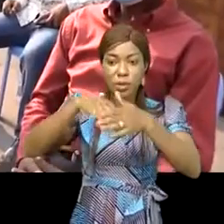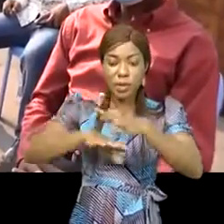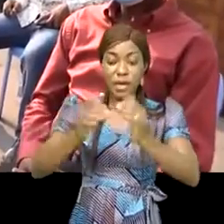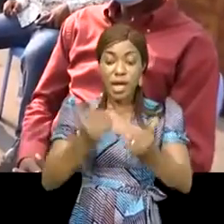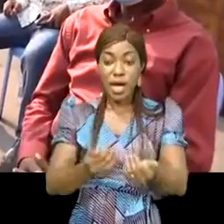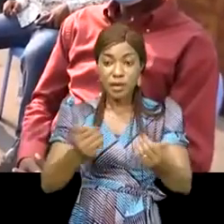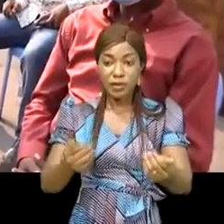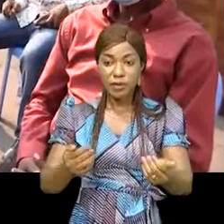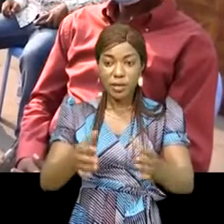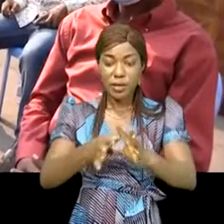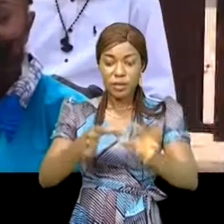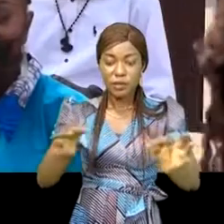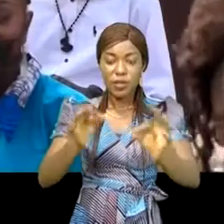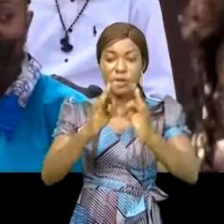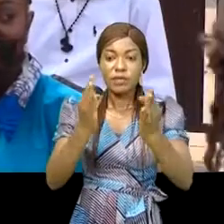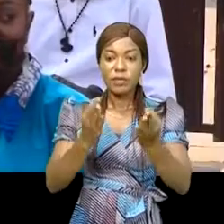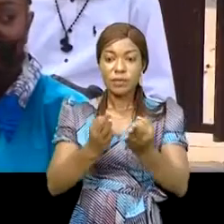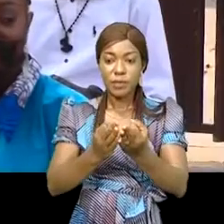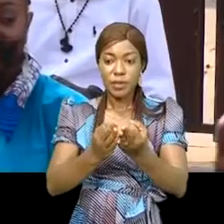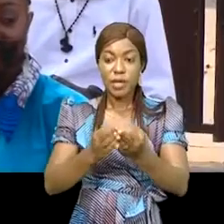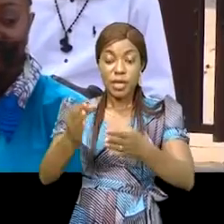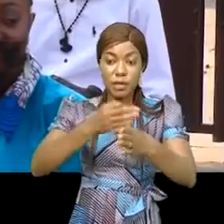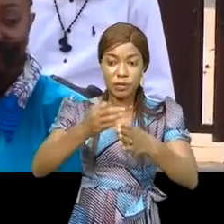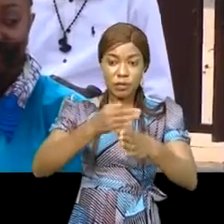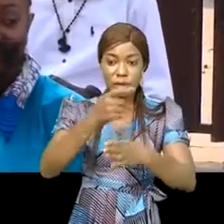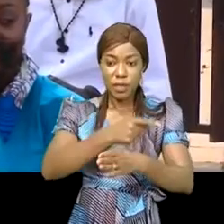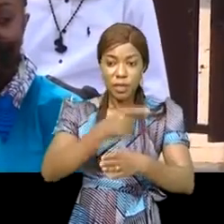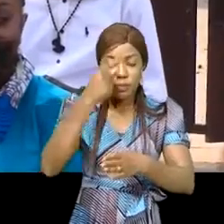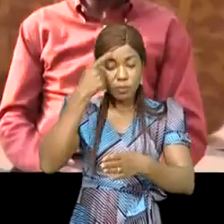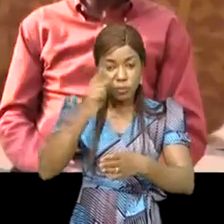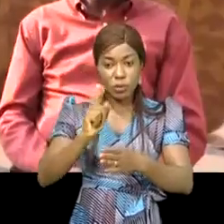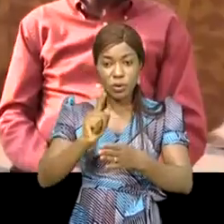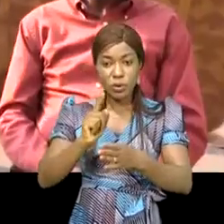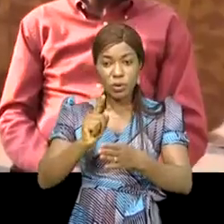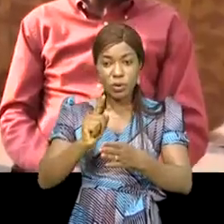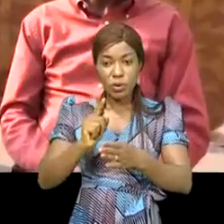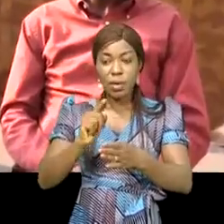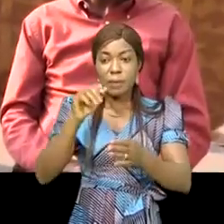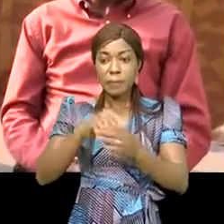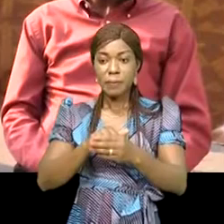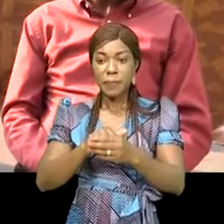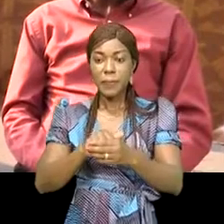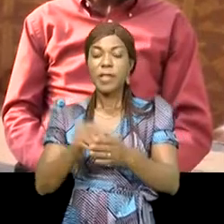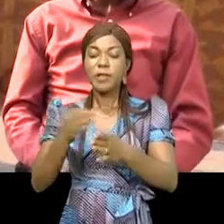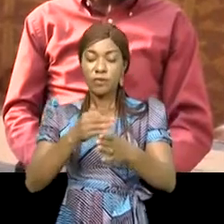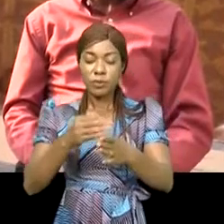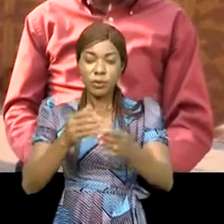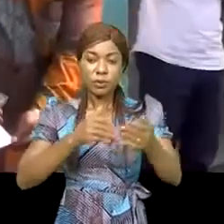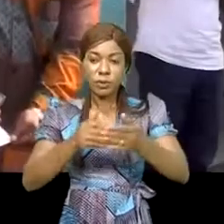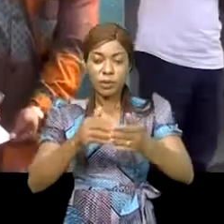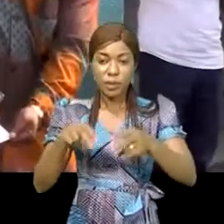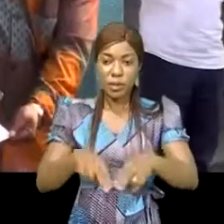enfants en rupture familiale. Cette session de formation assurée par Art School dans une approche